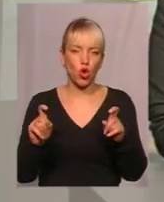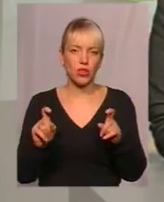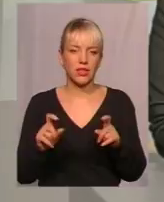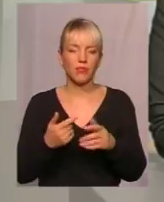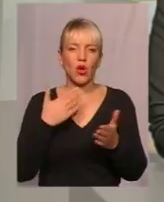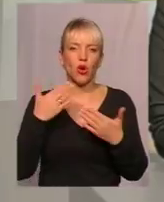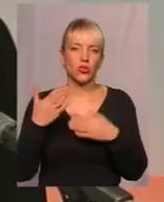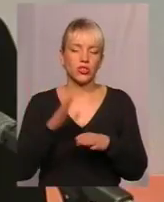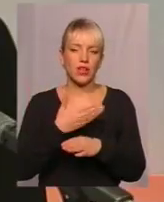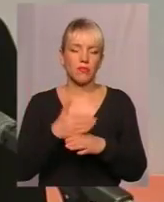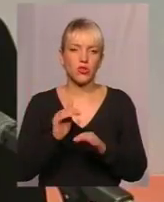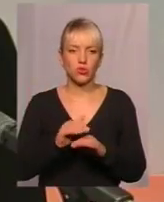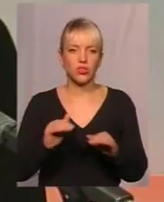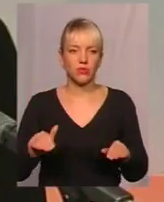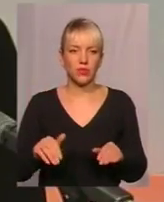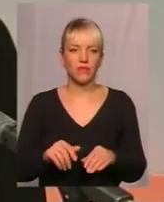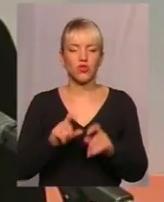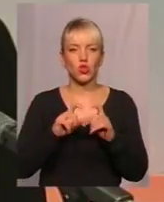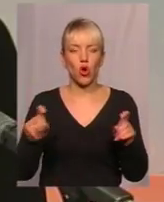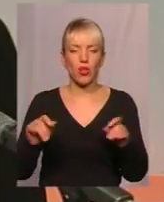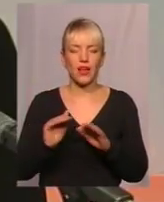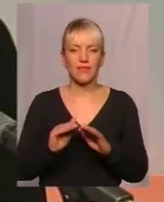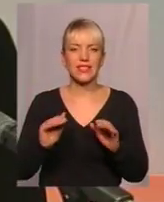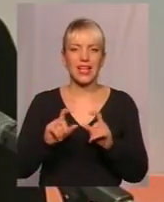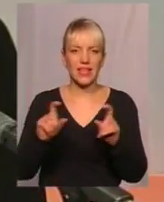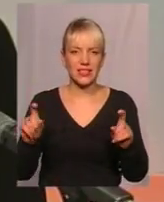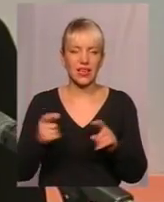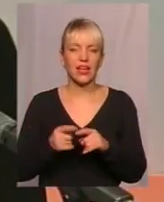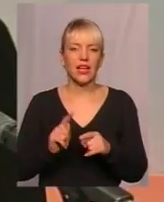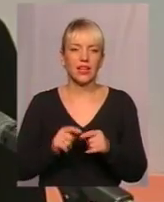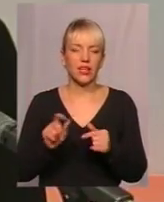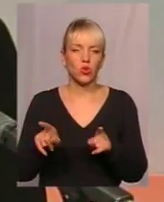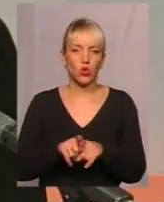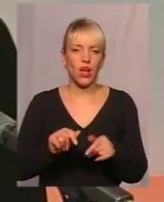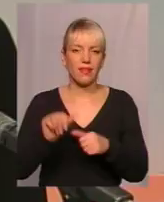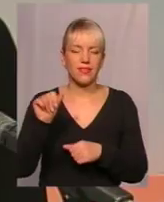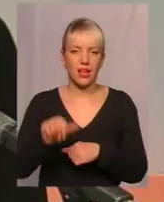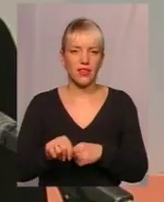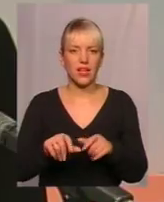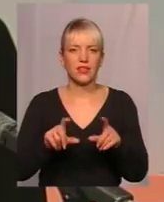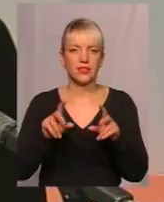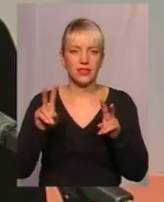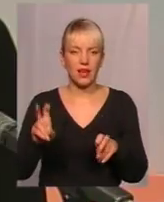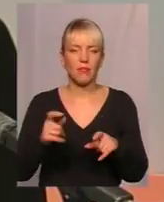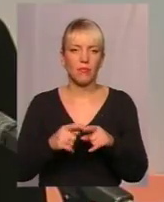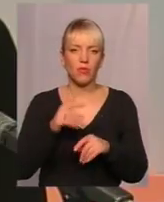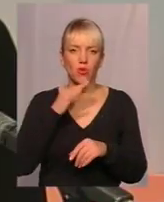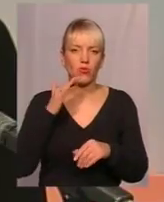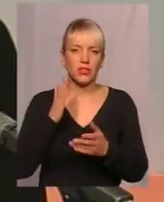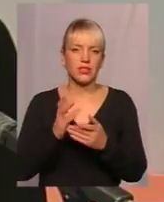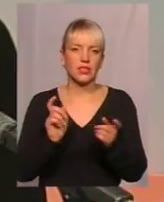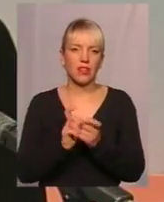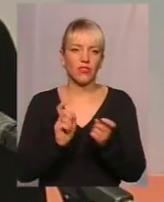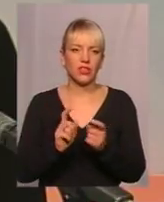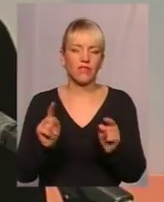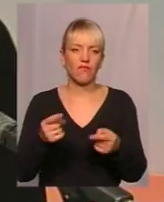Отношення между дітьми в школах, в садиках. Це тоже отдельна тема. Тоже дуже багато конфліктів